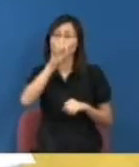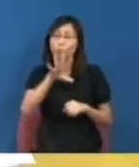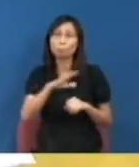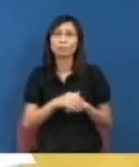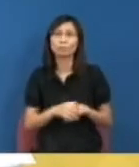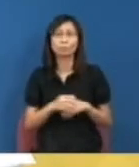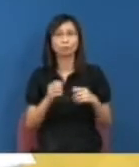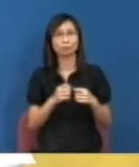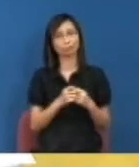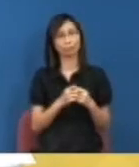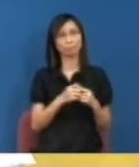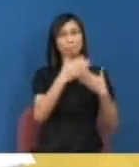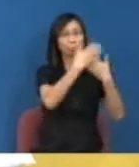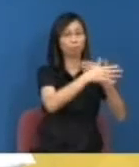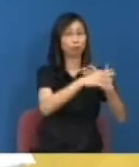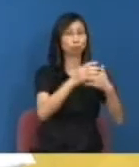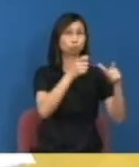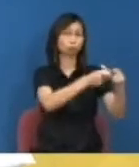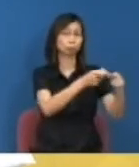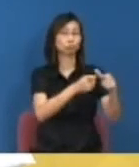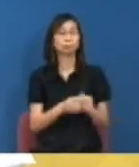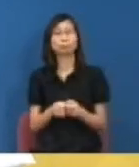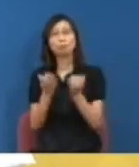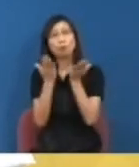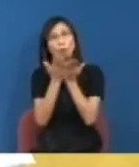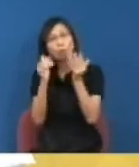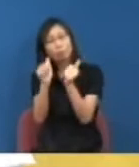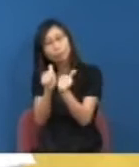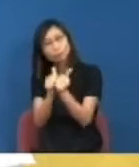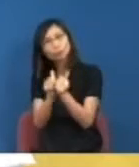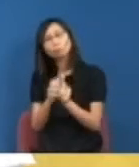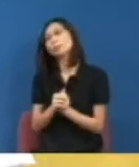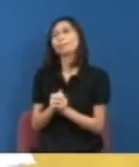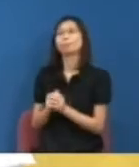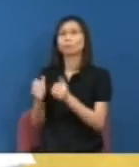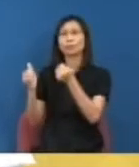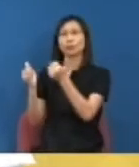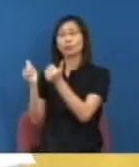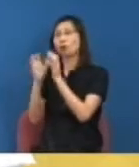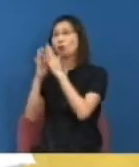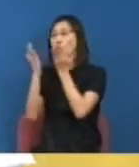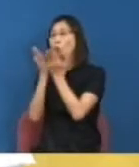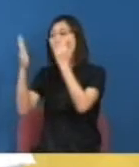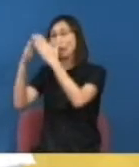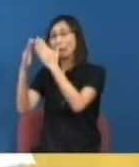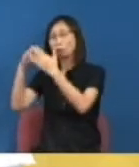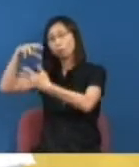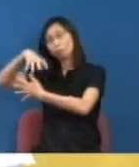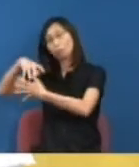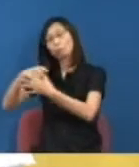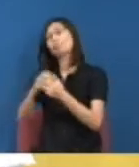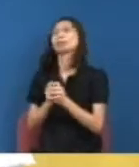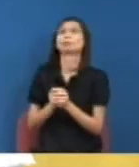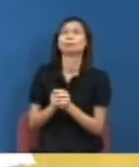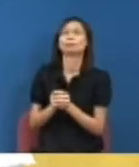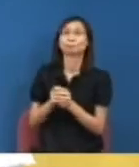校董會校友而本身校董會裏面已經有立法會的代表有民主的代表有一